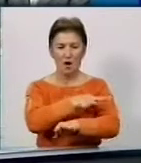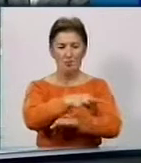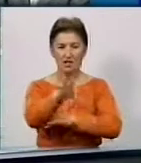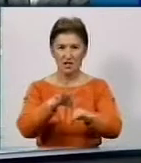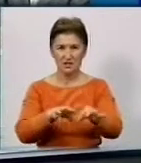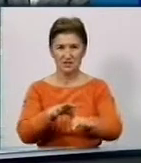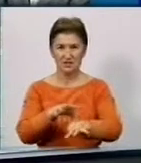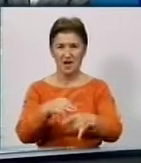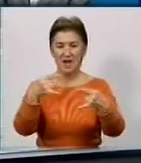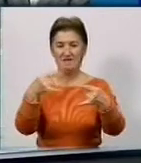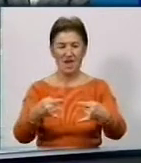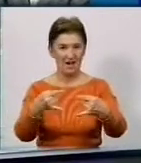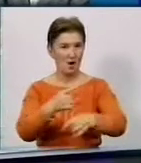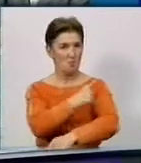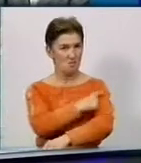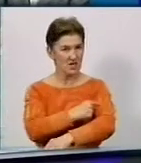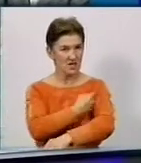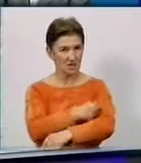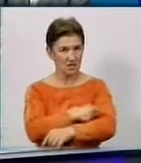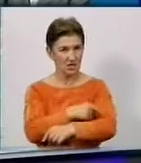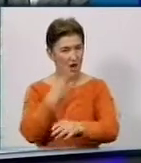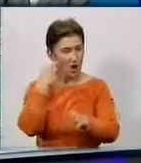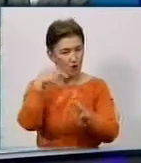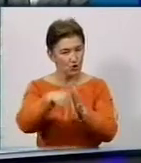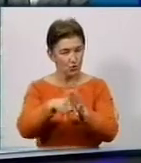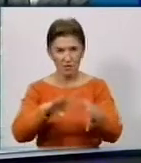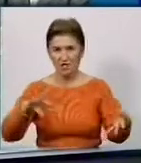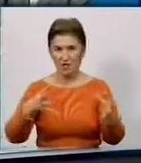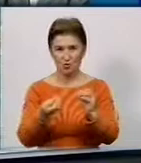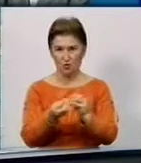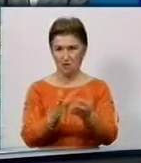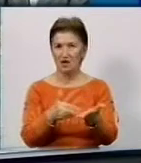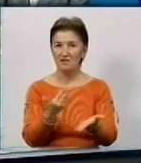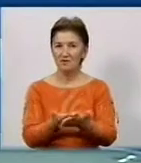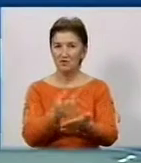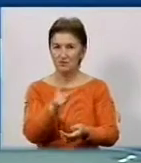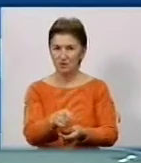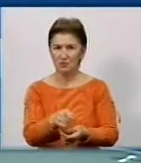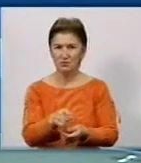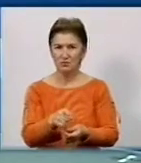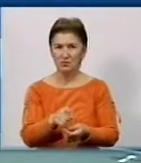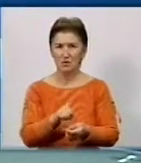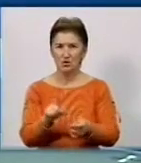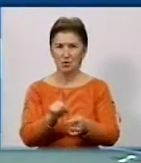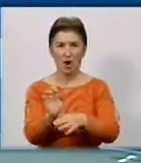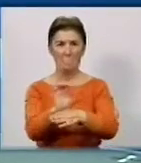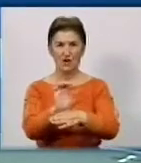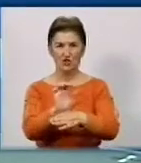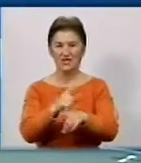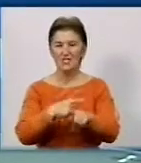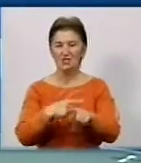телемедицинский. Его суть заключается в следующем, что в машинах скорой помощи,